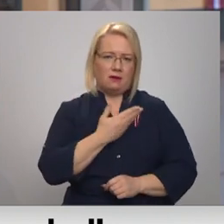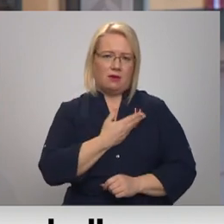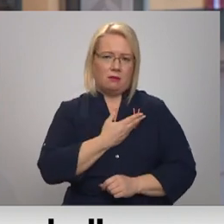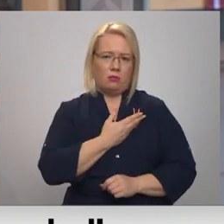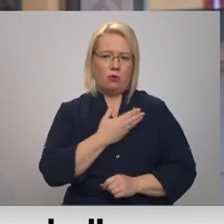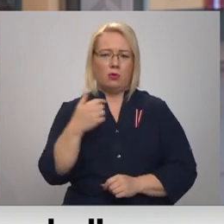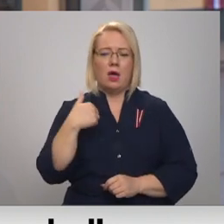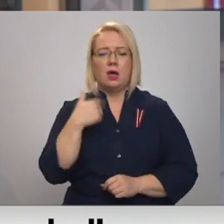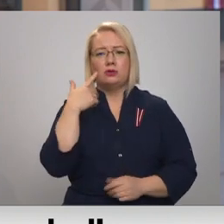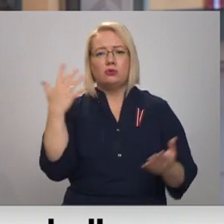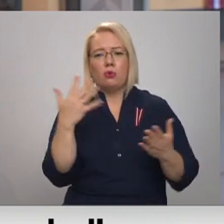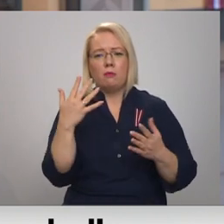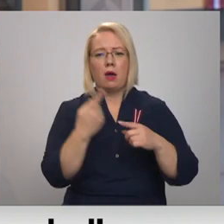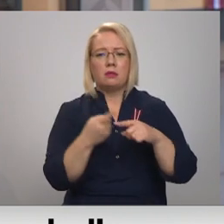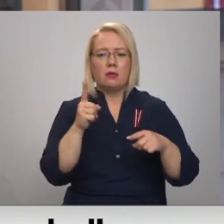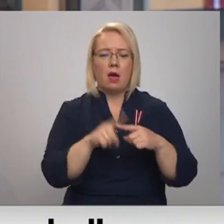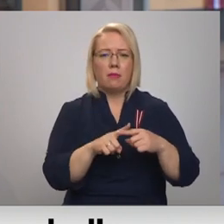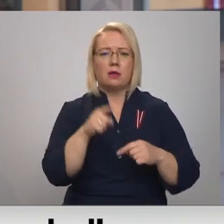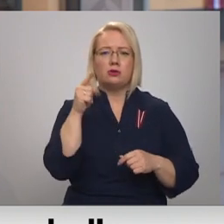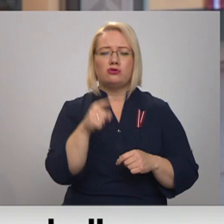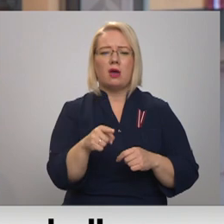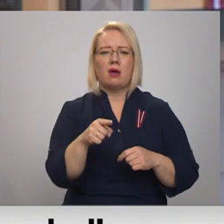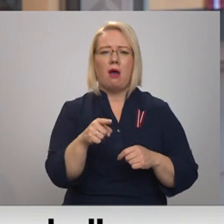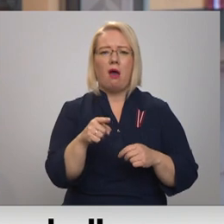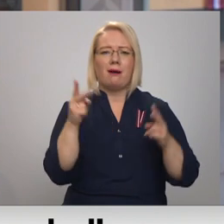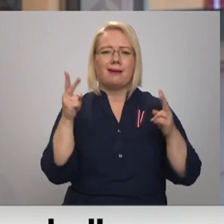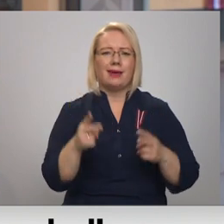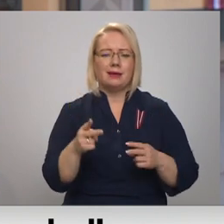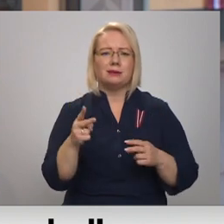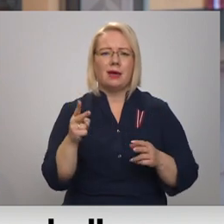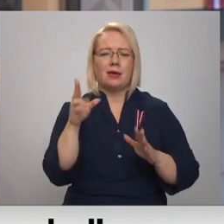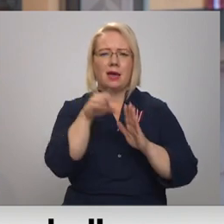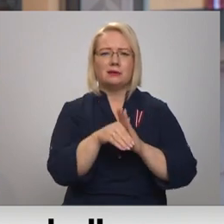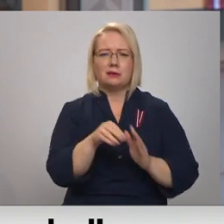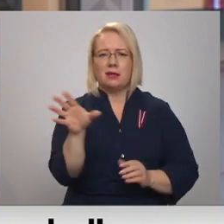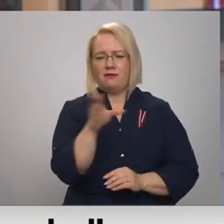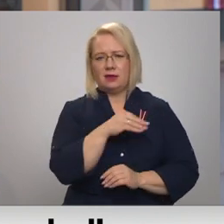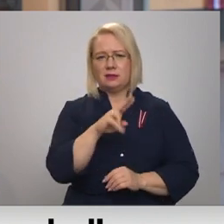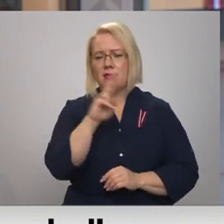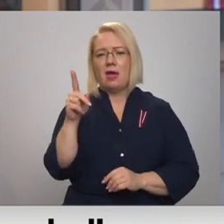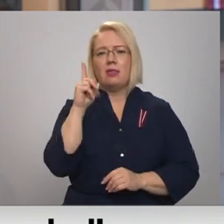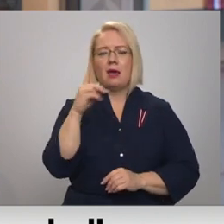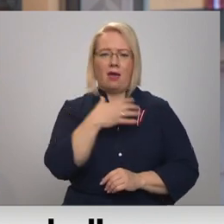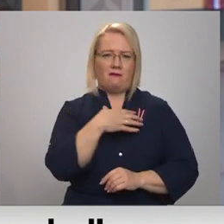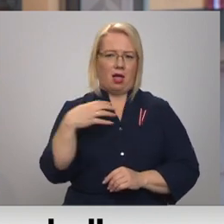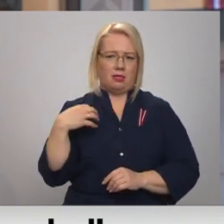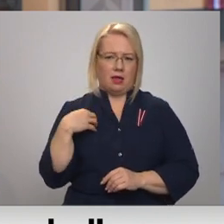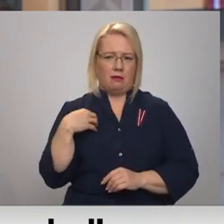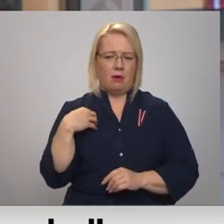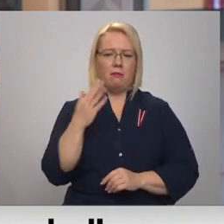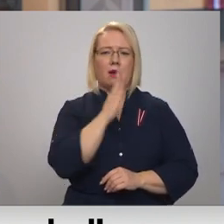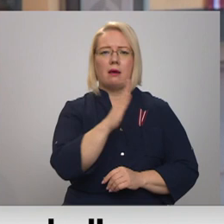Es domāju, ka tāpēc šajā krīzē ir iesaistīti visi, ne tikai valdība, bet visi, katrs